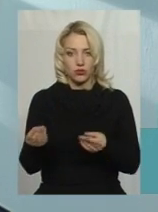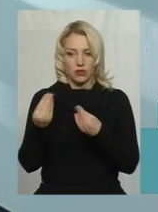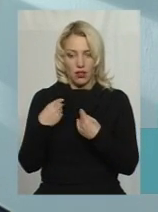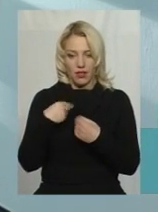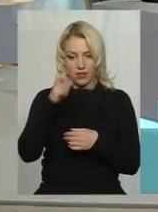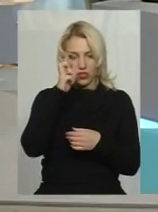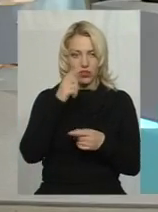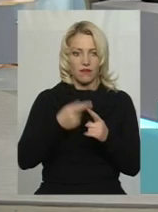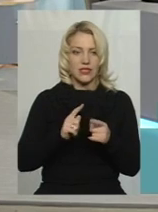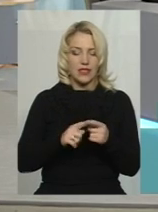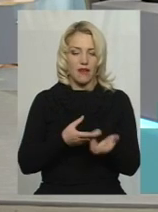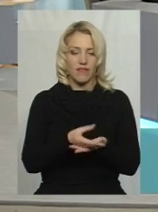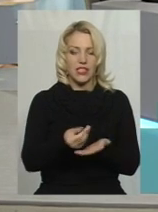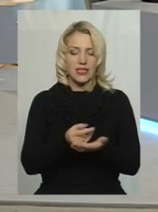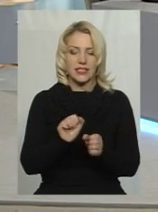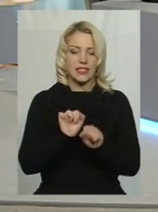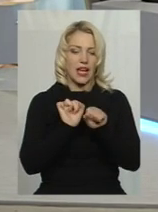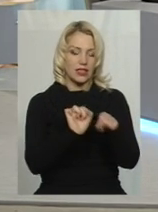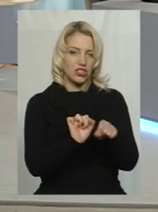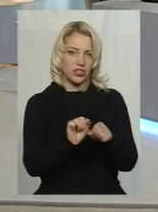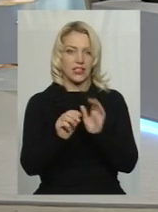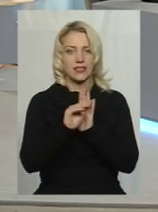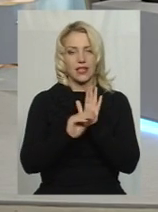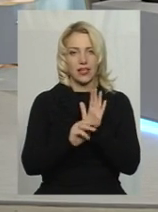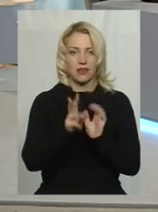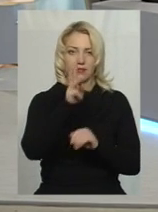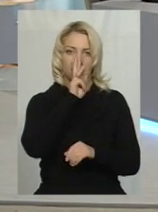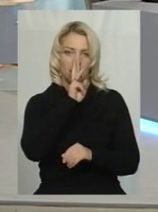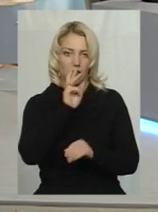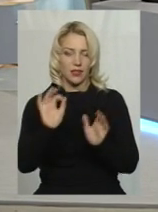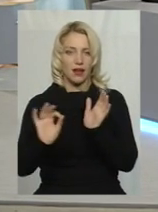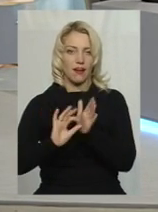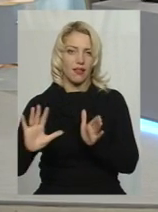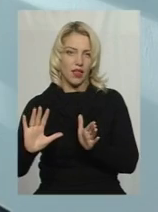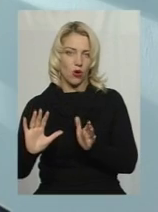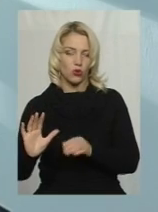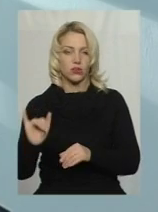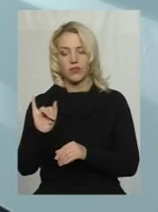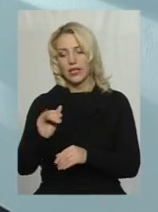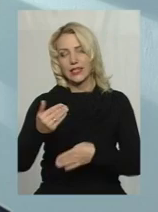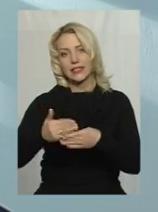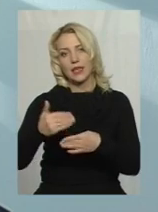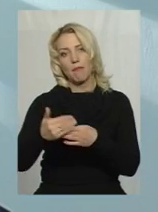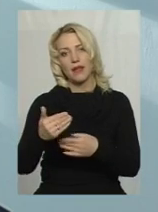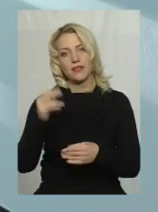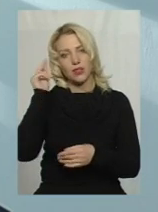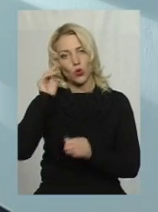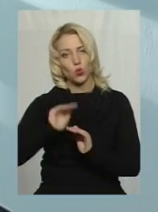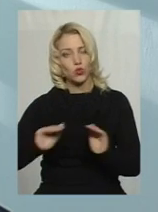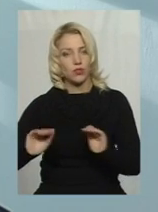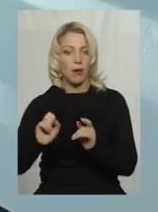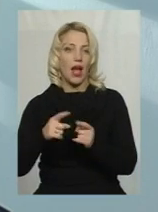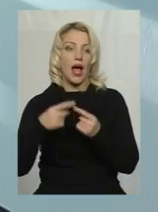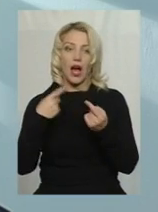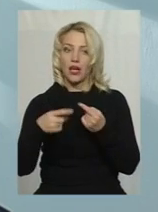фінансування лише захищених статей по профтехосвіті. Тобто, заробітна плата, енергоносії і стипендії учням. Все решта – це тільки